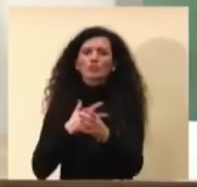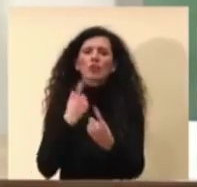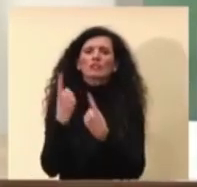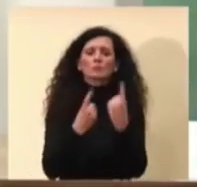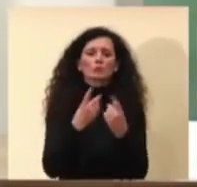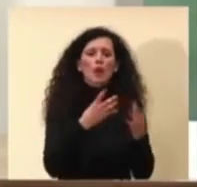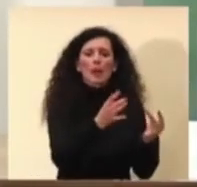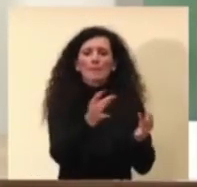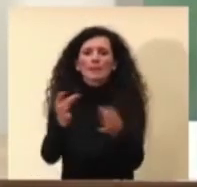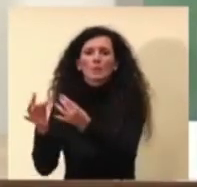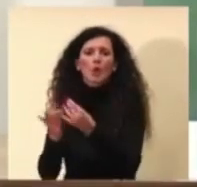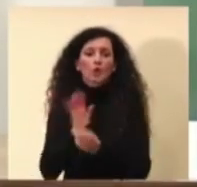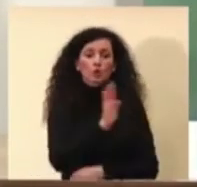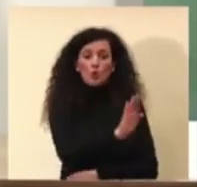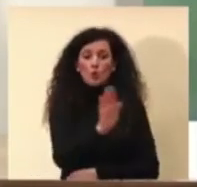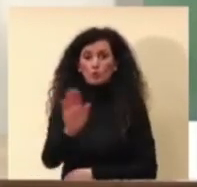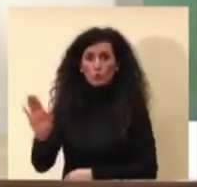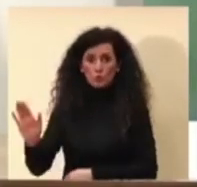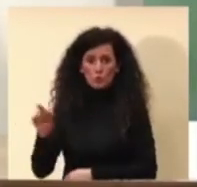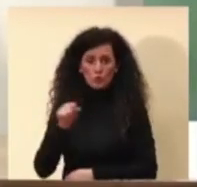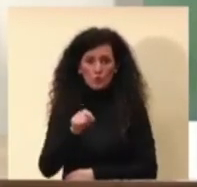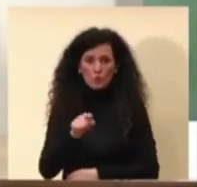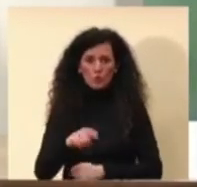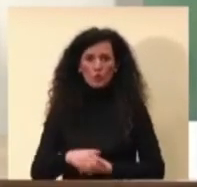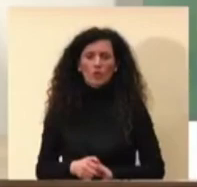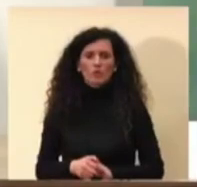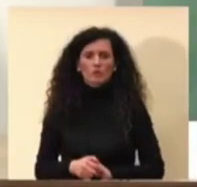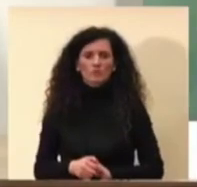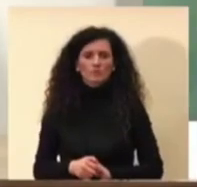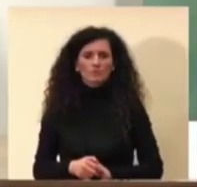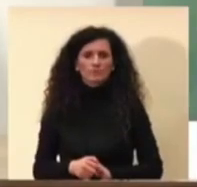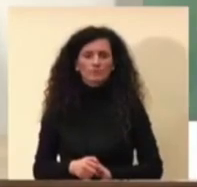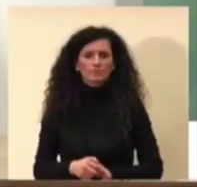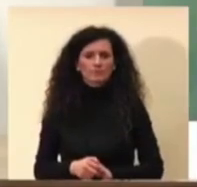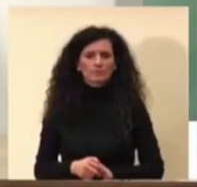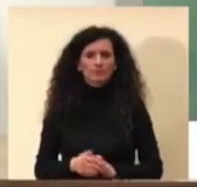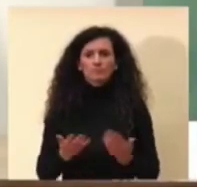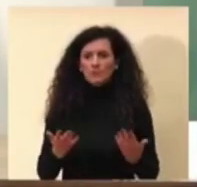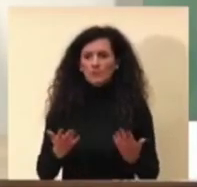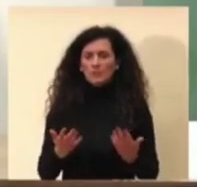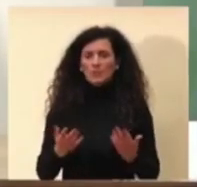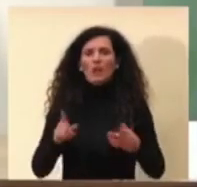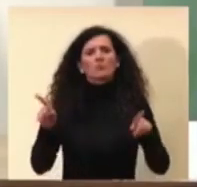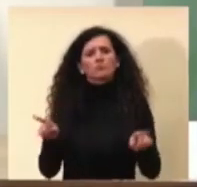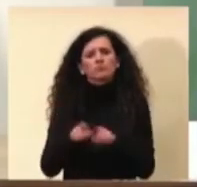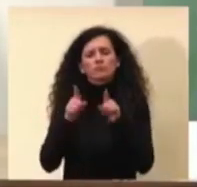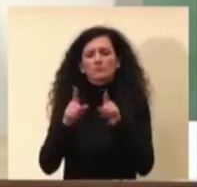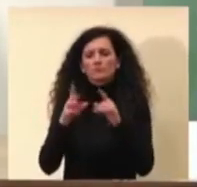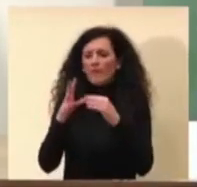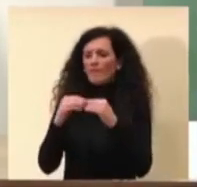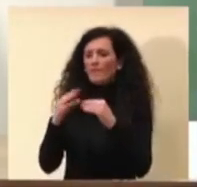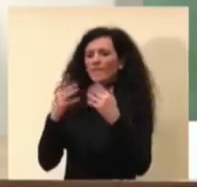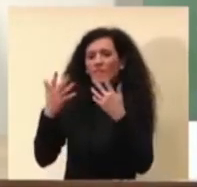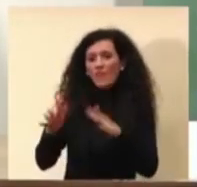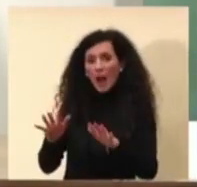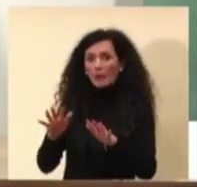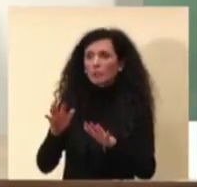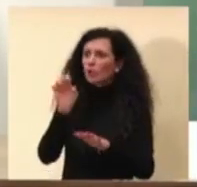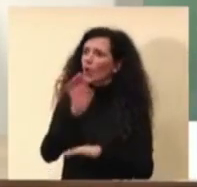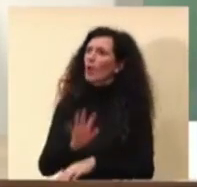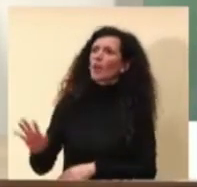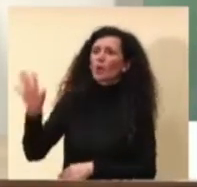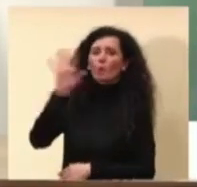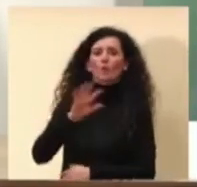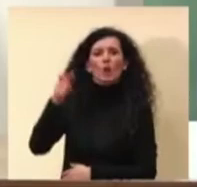Quello che noi sappiamo, anche vedendo quello che stanno facendo altri paesi europei, è che una